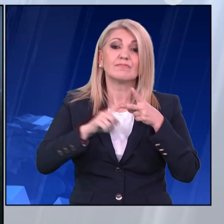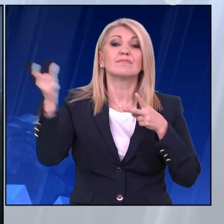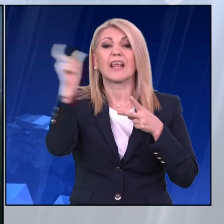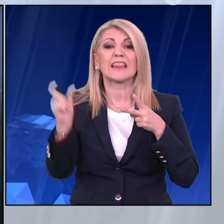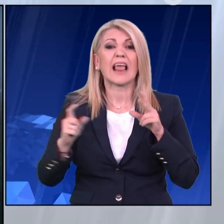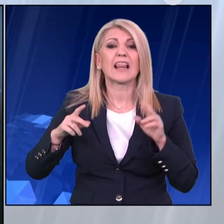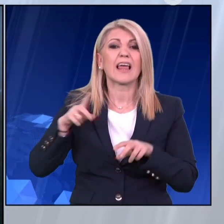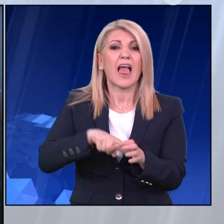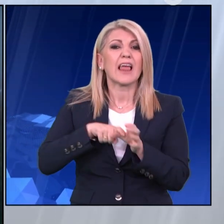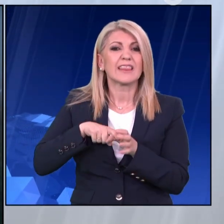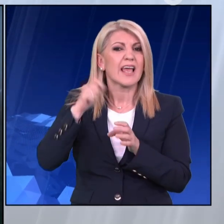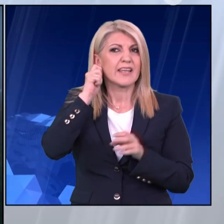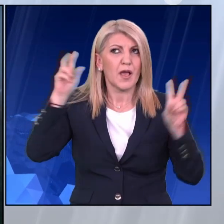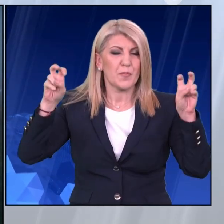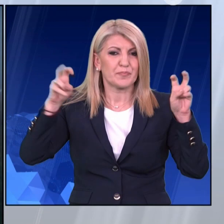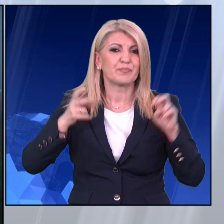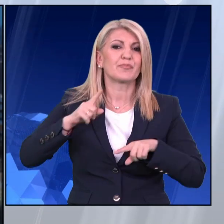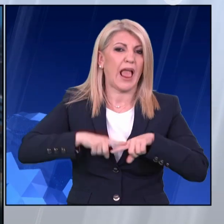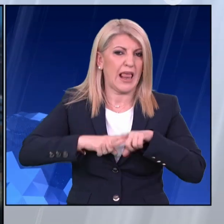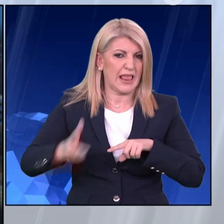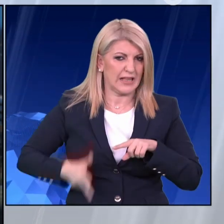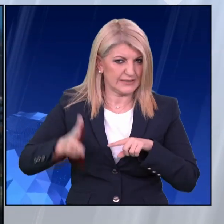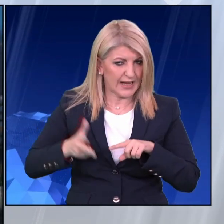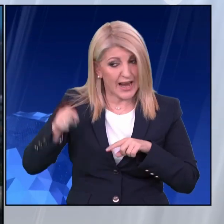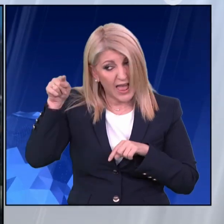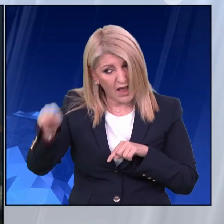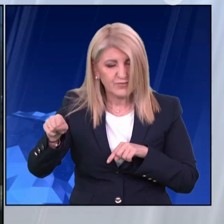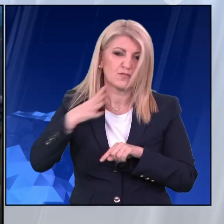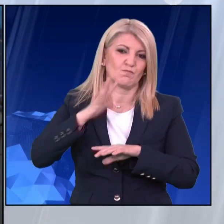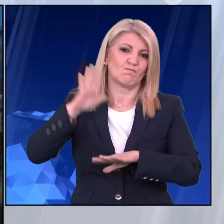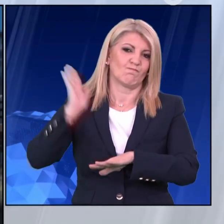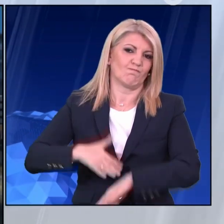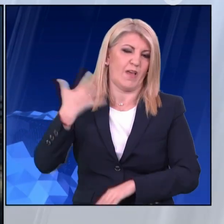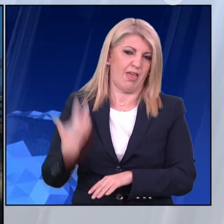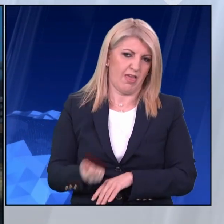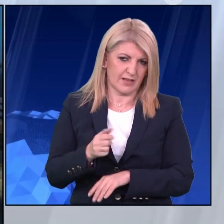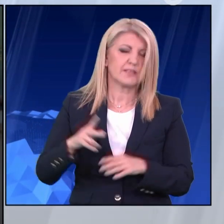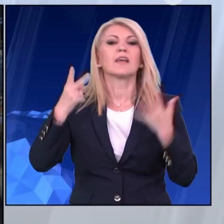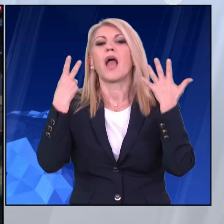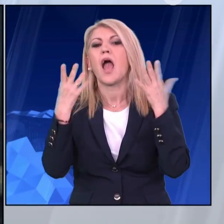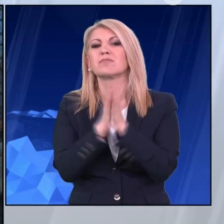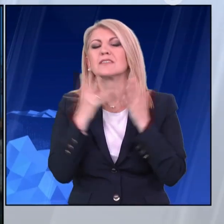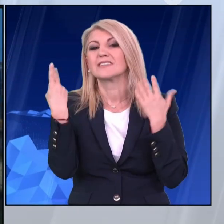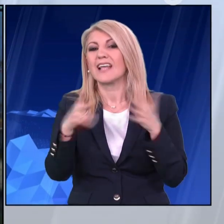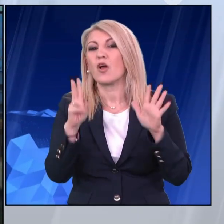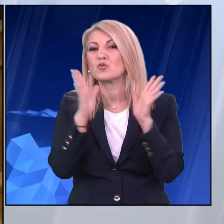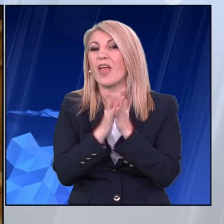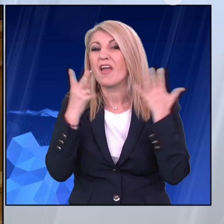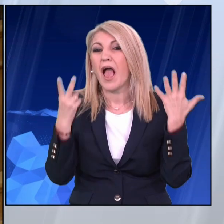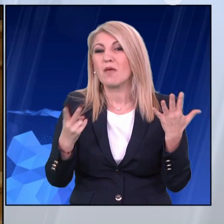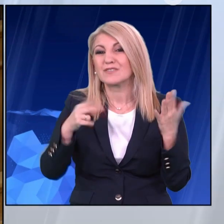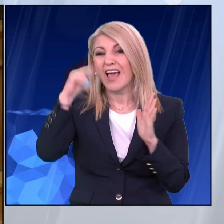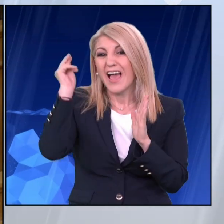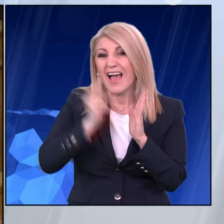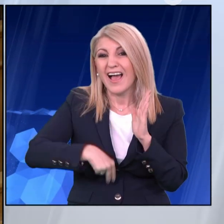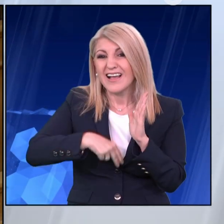που διαχειρίζεται το σιδηρόδρομο ενώ επισημαίνει πως η παράταση της Σύμβασης 717 από τον κύριο Καραμαλή ήταν επιβεβλημένη. Σε ό